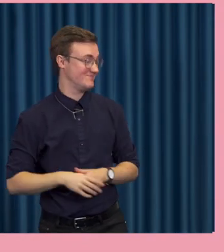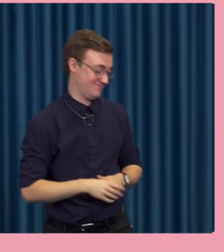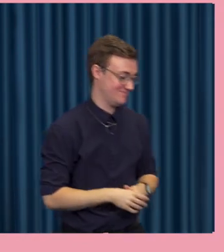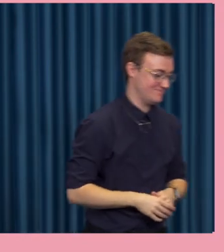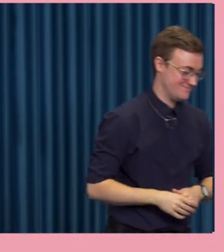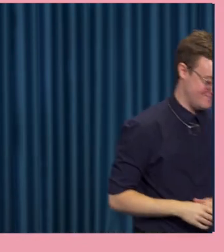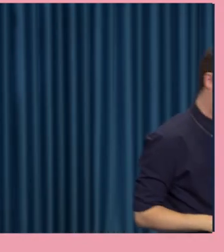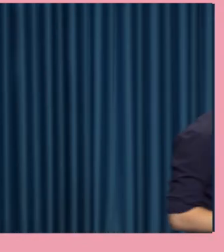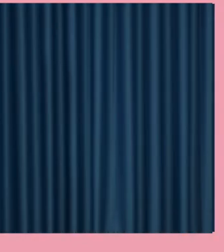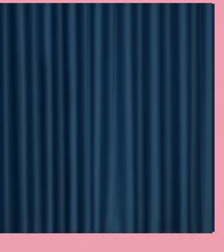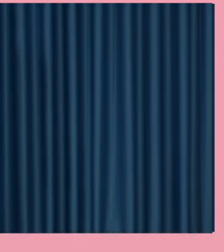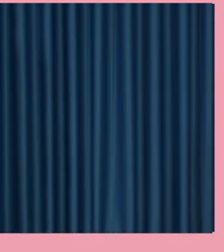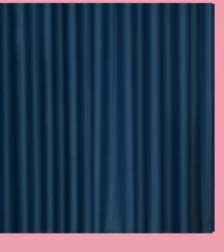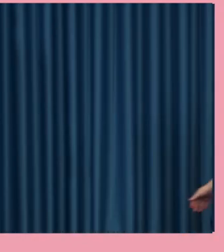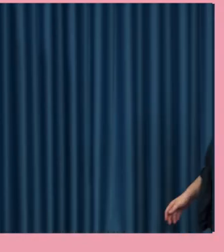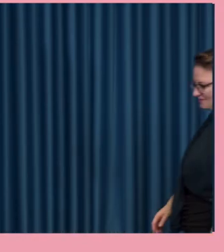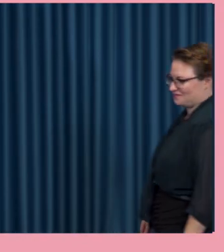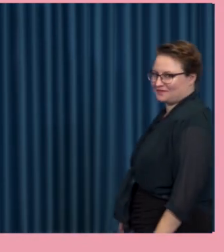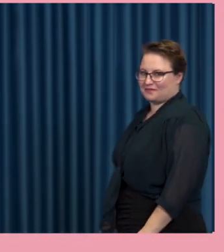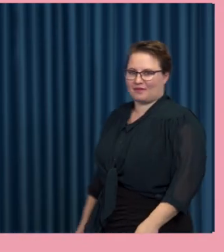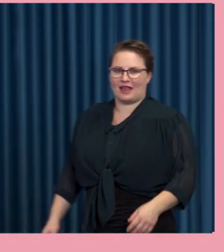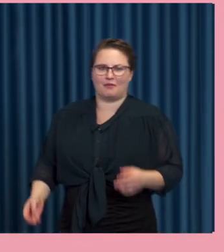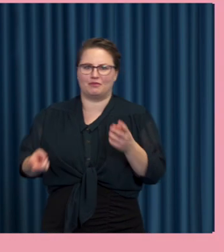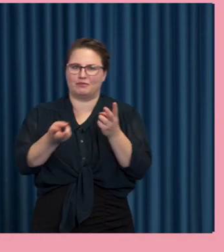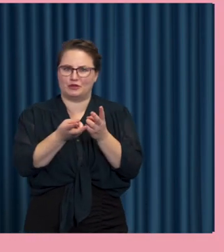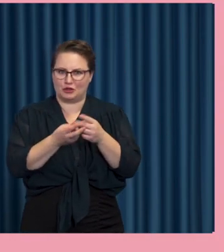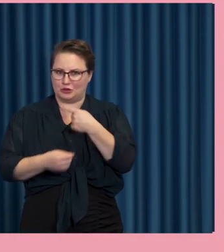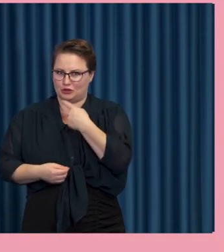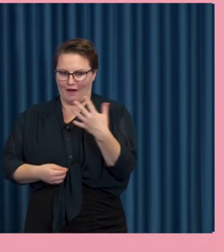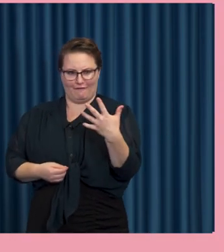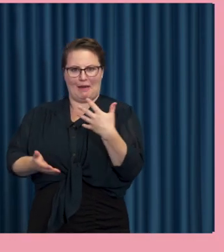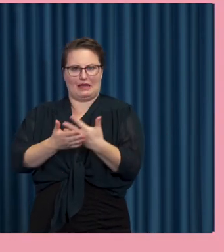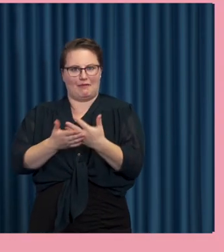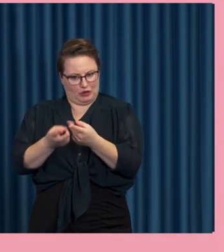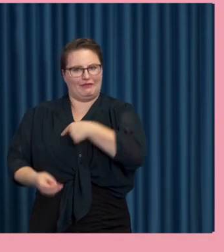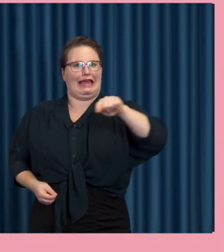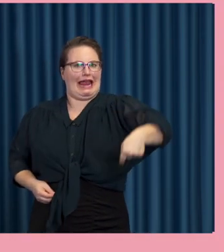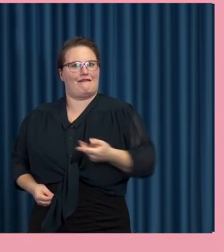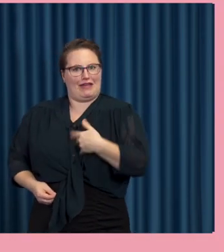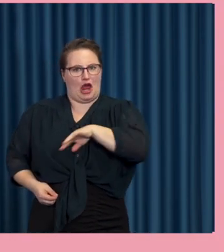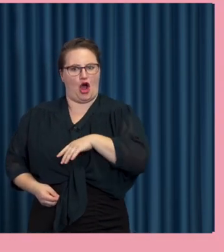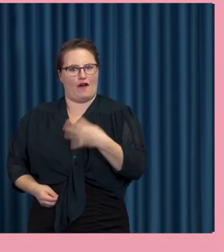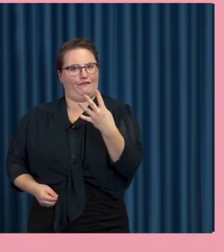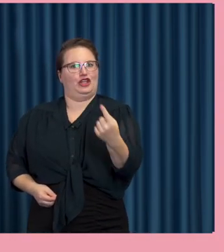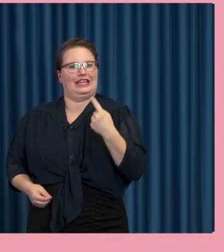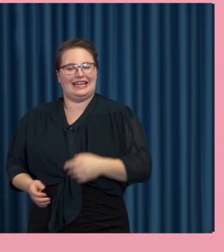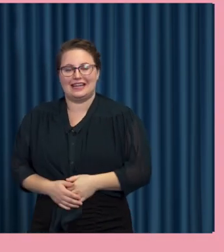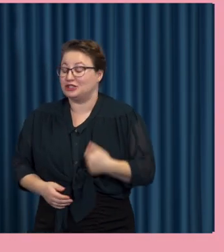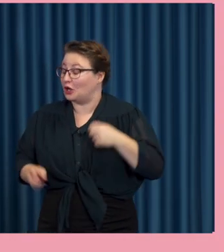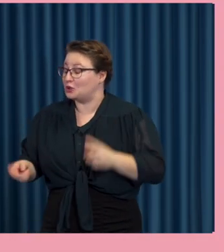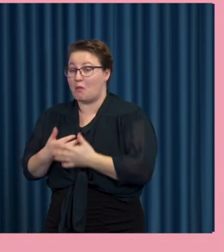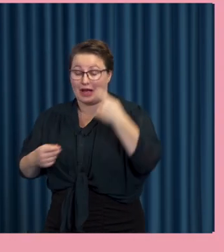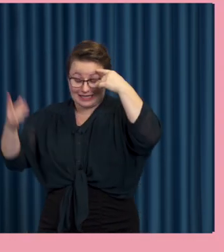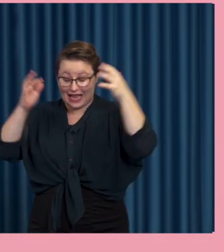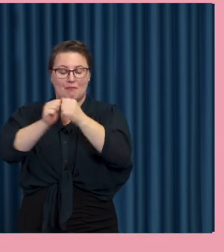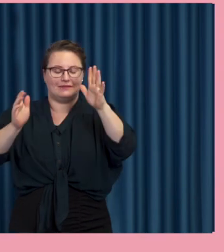Det är ju liksom min roll att nu kräva de här fem lösningarna. Det kommer bli helt episkt där. Nummer ett. Exakt. Nej men jag har så himla många tankar. Men jag